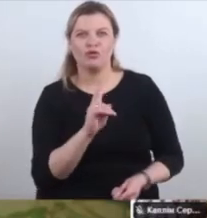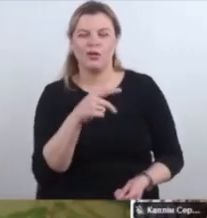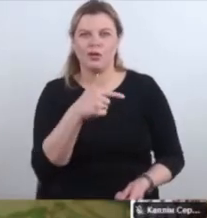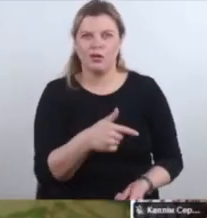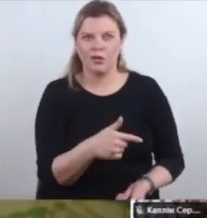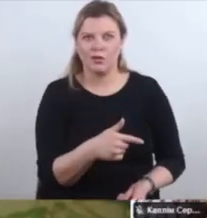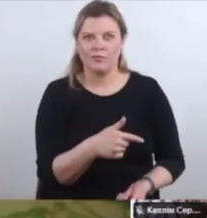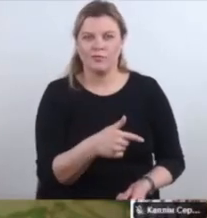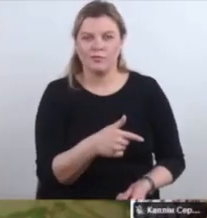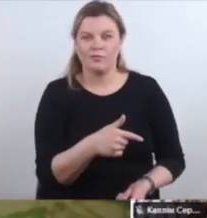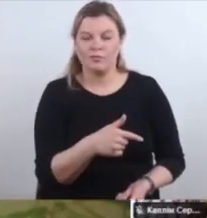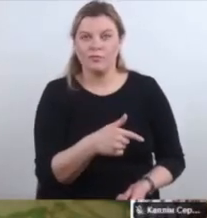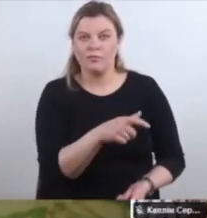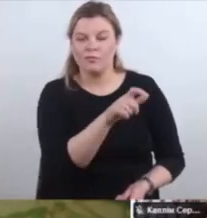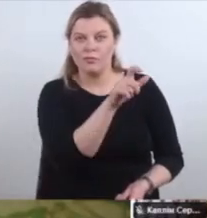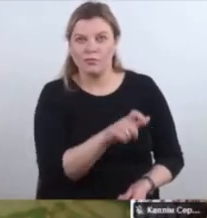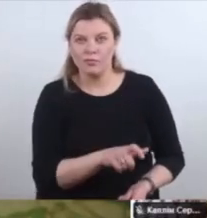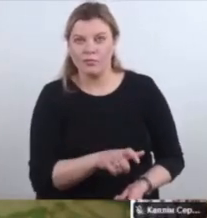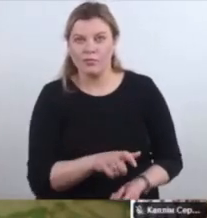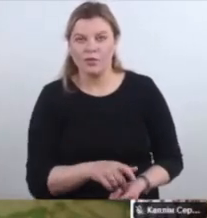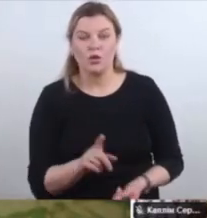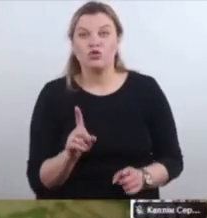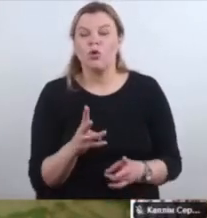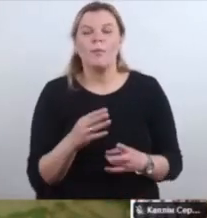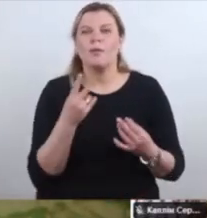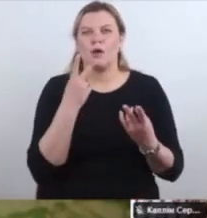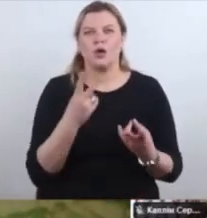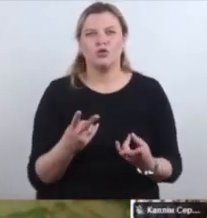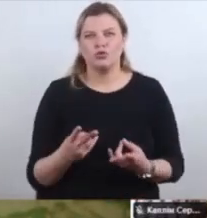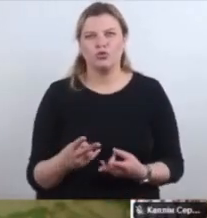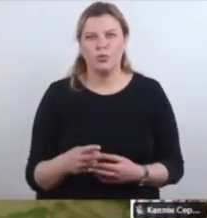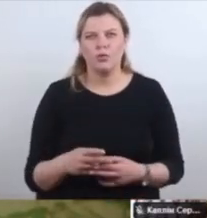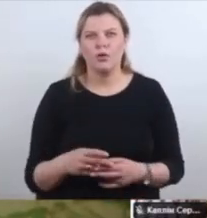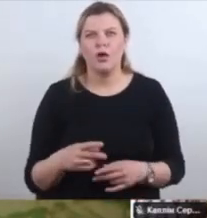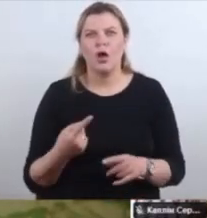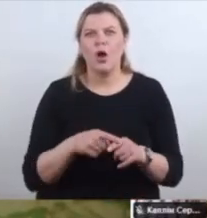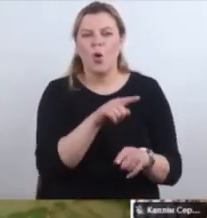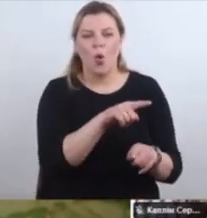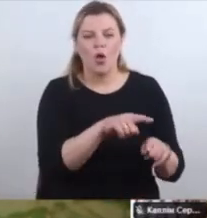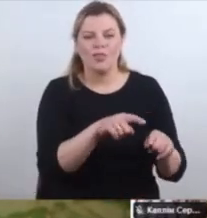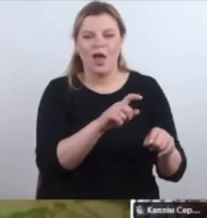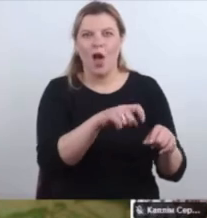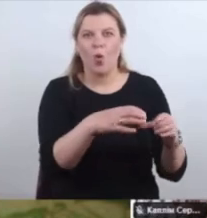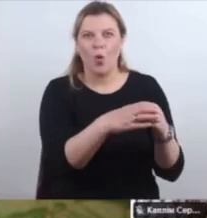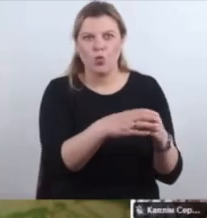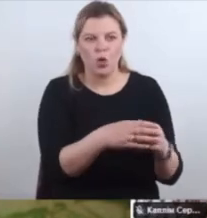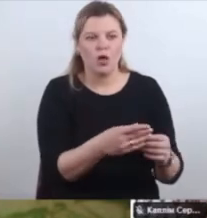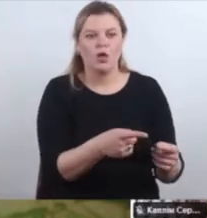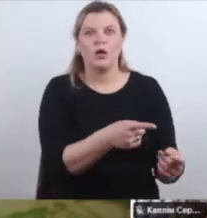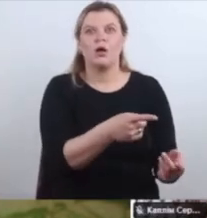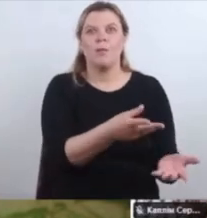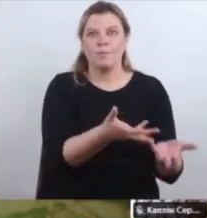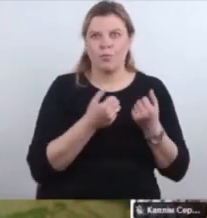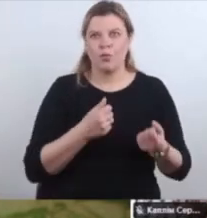десант з Кам'янська. І що ми бачимо? Недавно та ж сама контора отримала тендер на